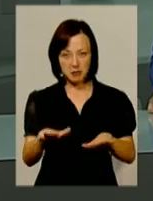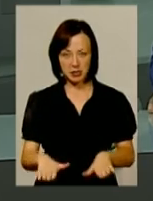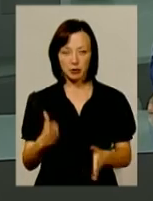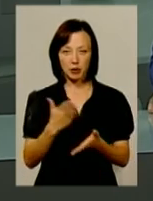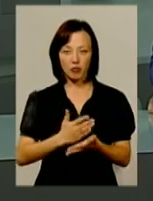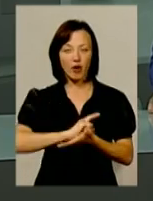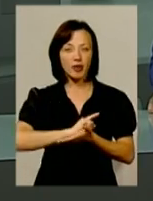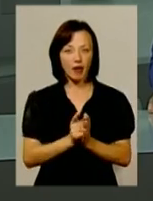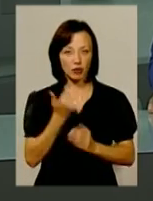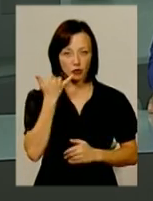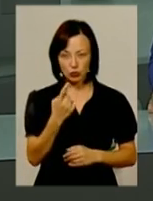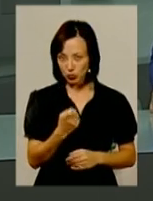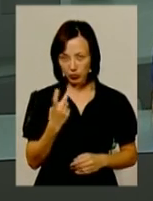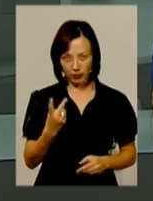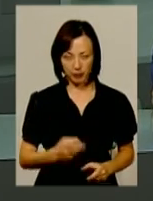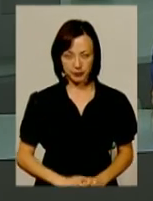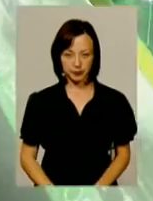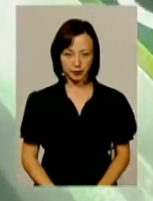негайно телефонуйте 102.